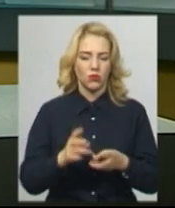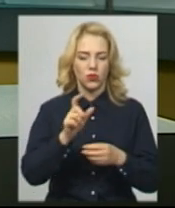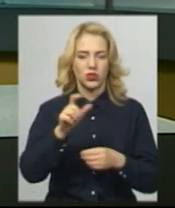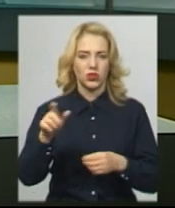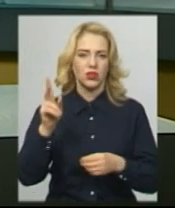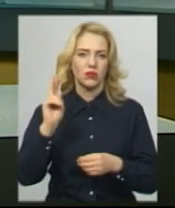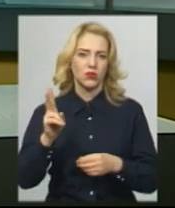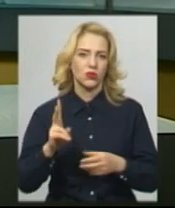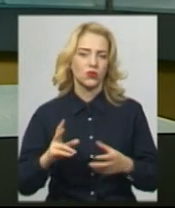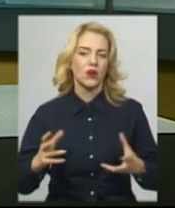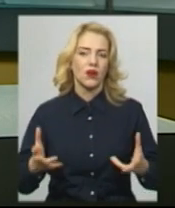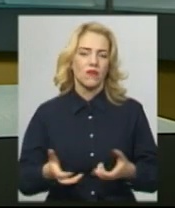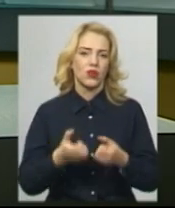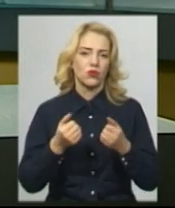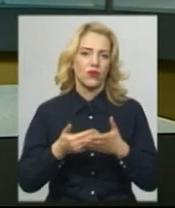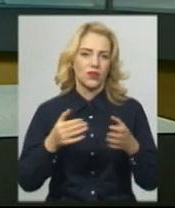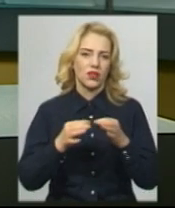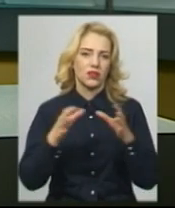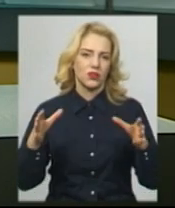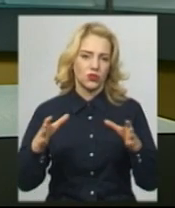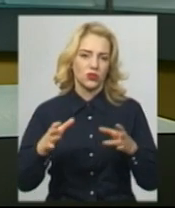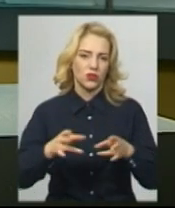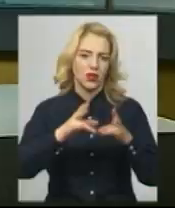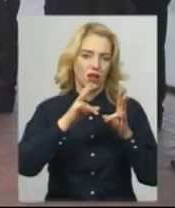світ від ядерної катастрофи. Авторства Миколи Мазура.